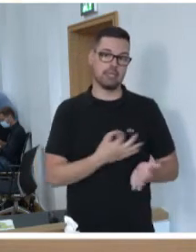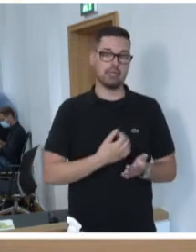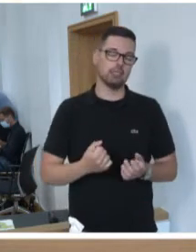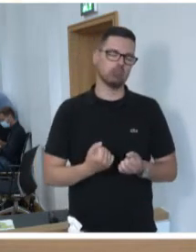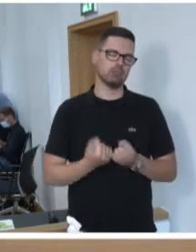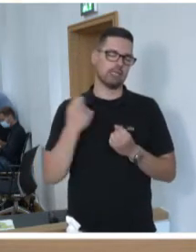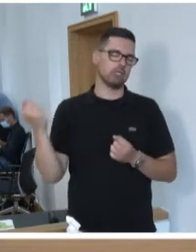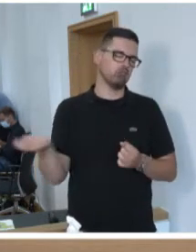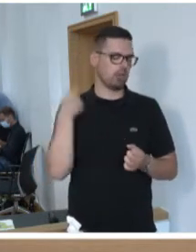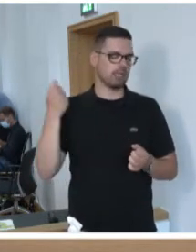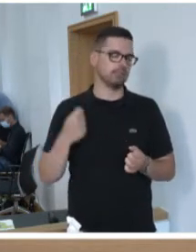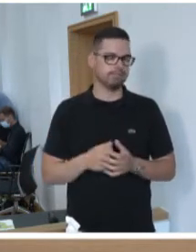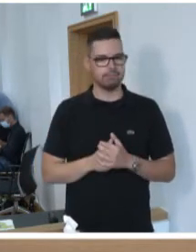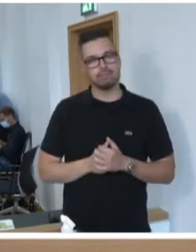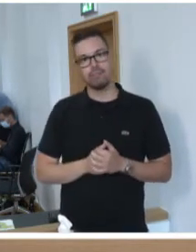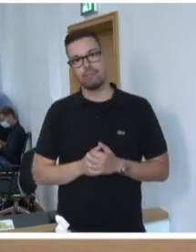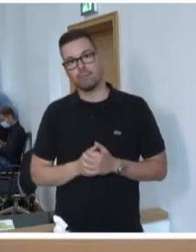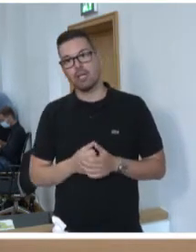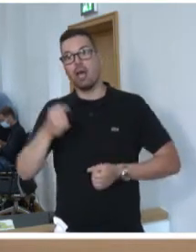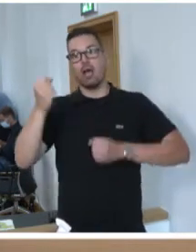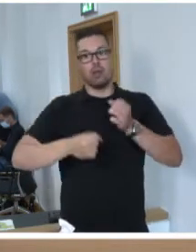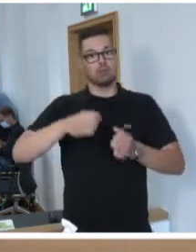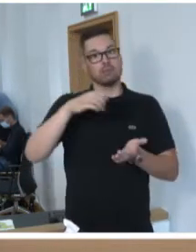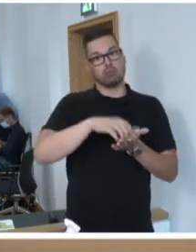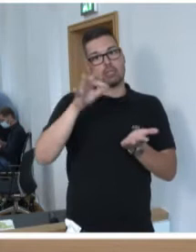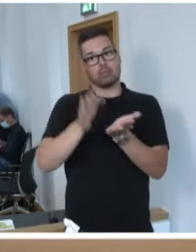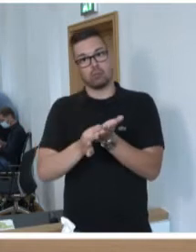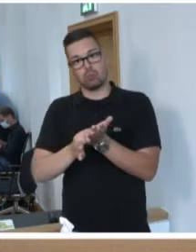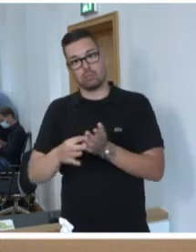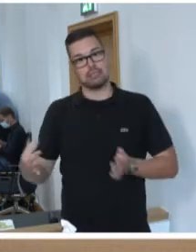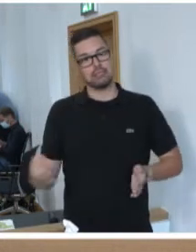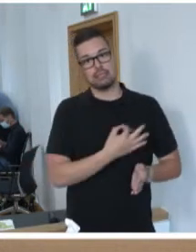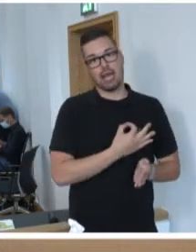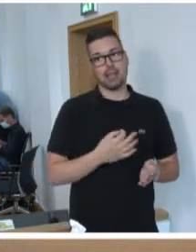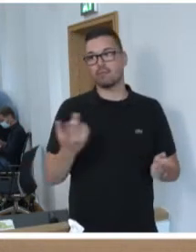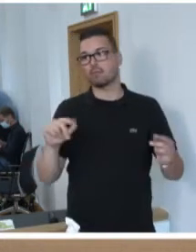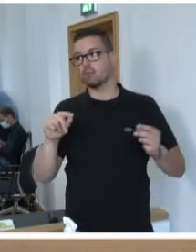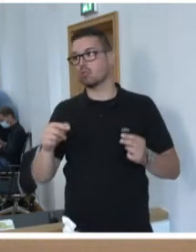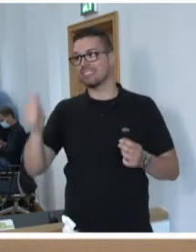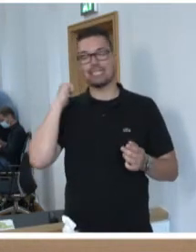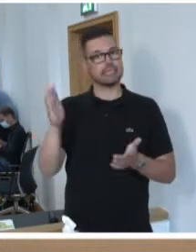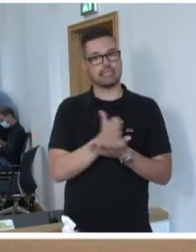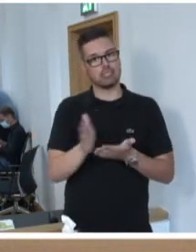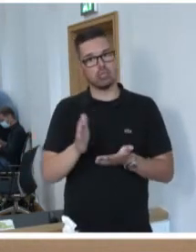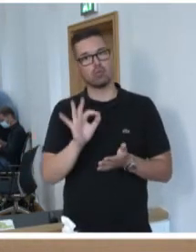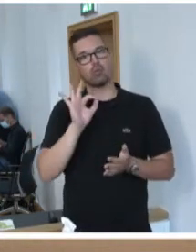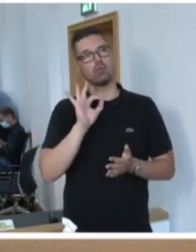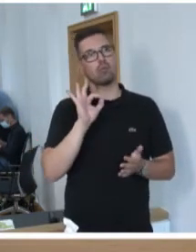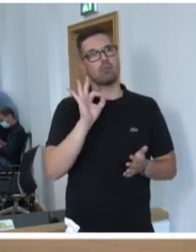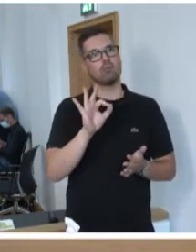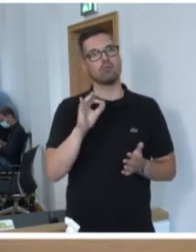Über den Automobil-Standort Saarland hinaus stellt sich ja die Frage, was bedeutet die gestrige Entscheidung für den